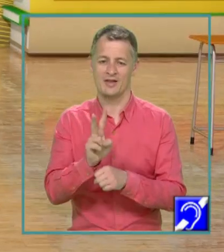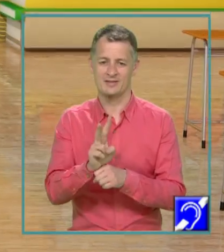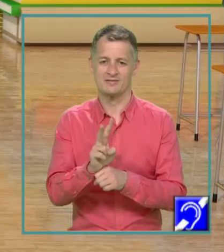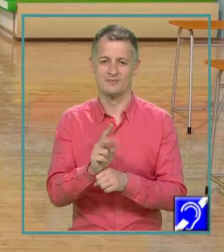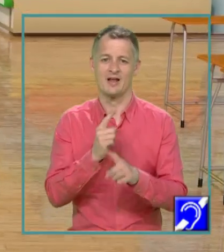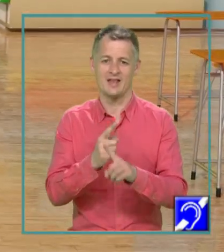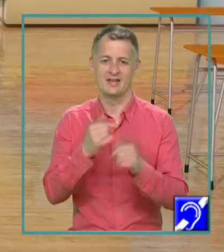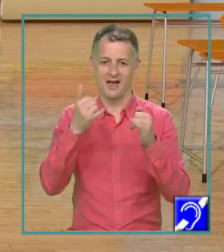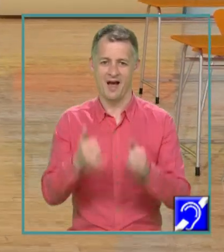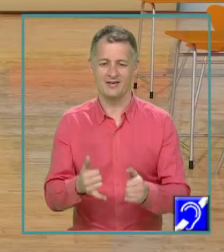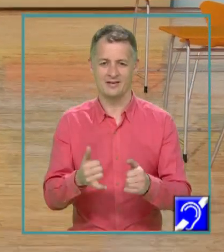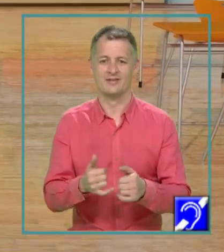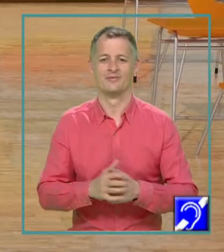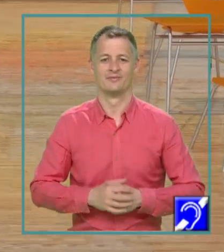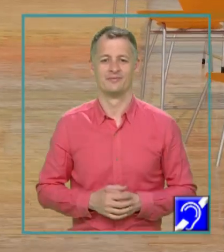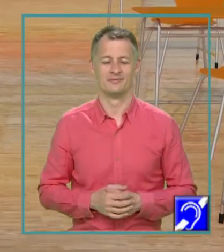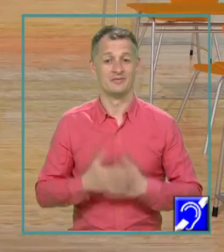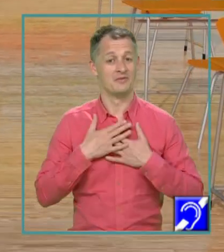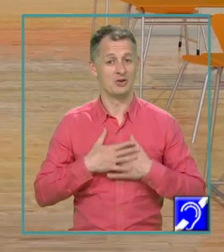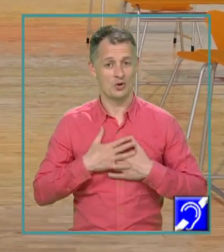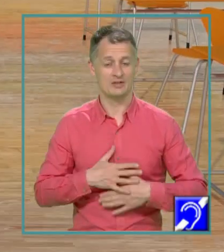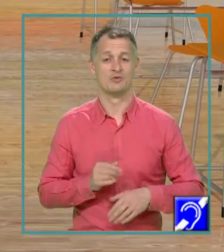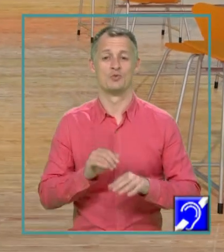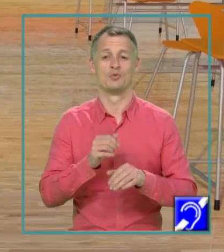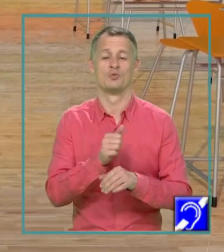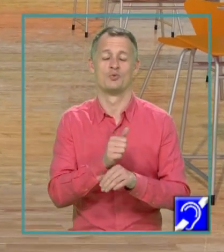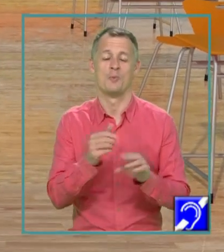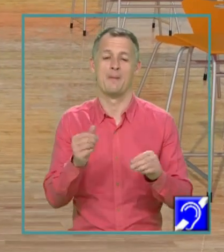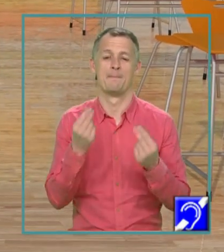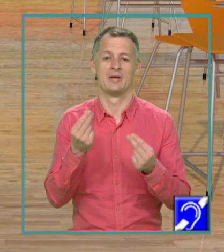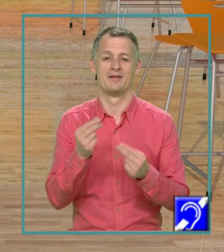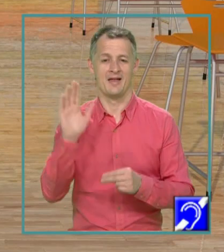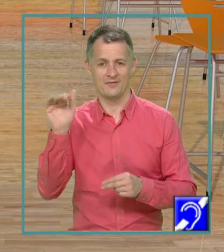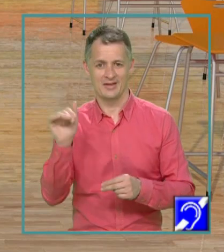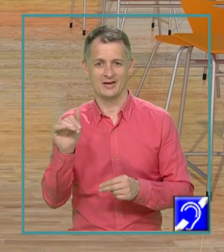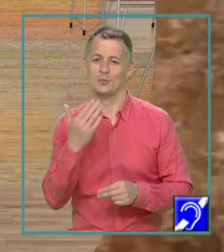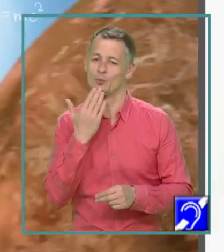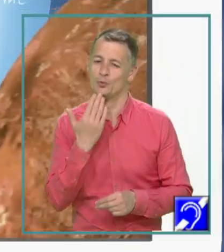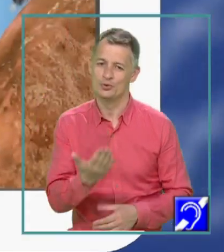algebră de astăzi vă doresc numai bine la revedere și vă mulțumim